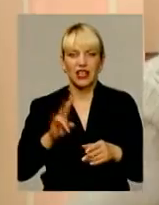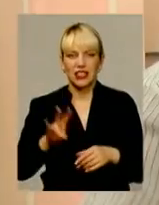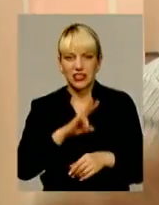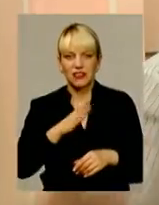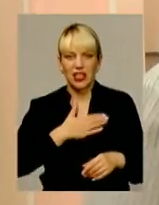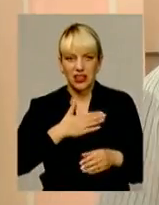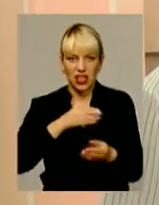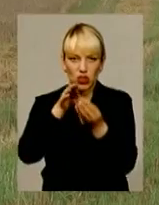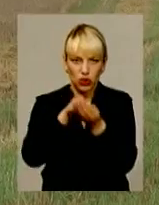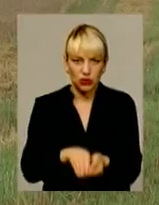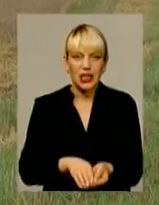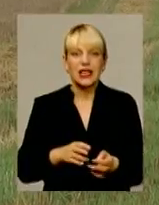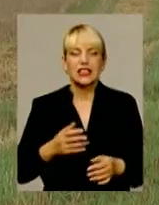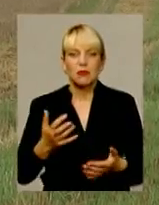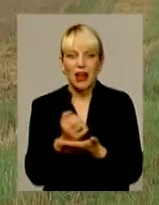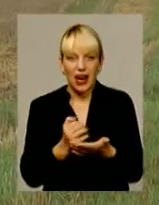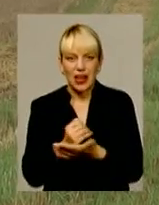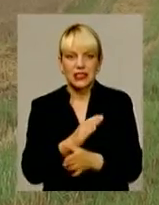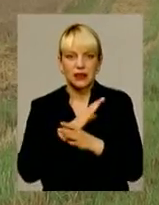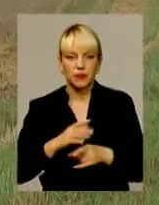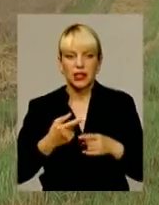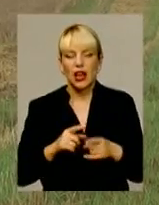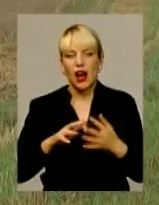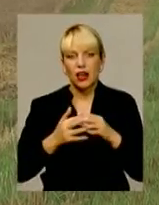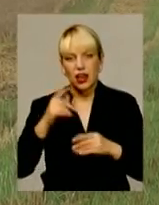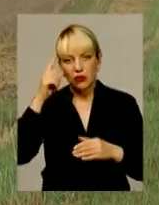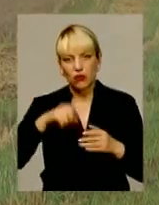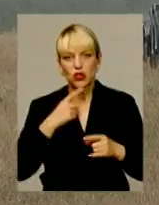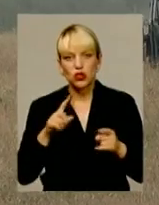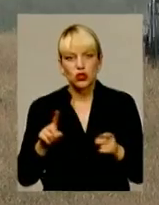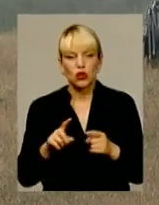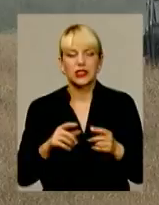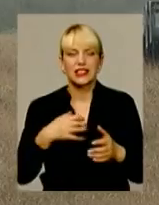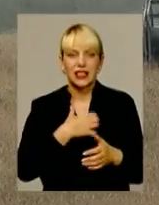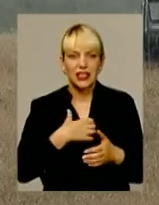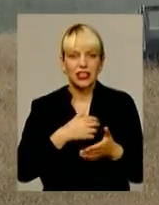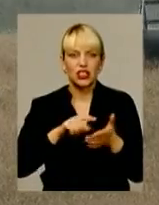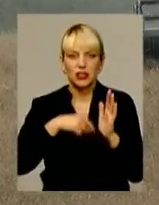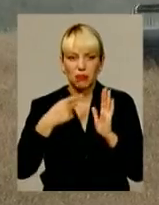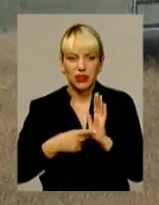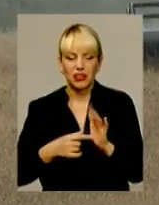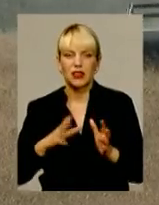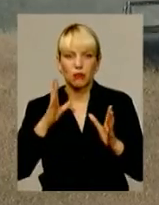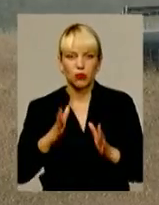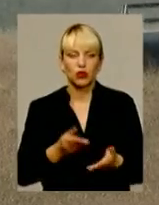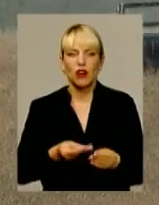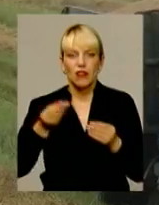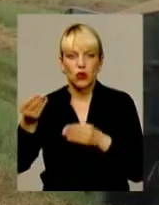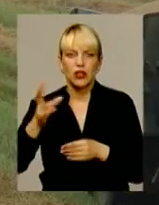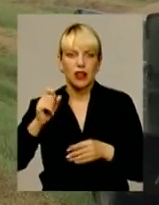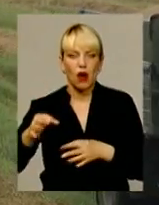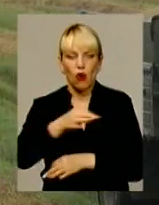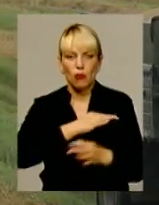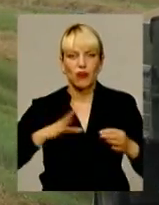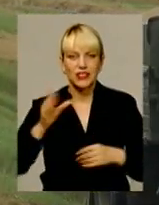збирається спочивати. Аграрії запевняють, стратегічні питання сільського господарства і розвитку країни загалом виноситимуть на обговорення